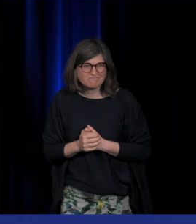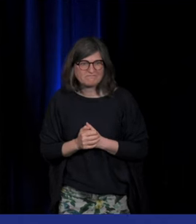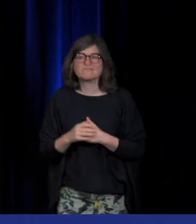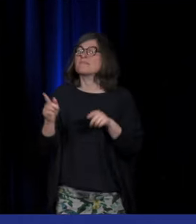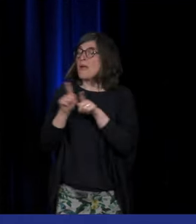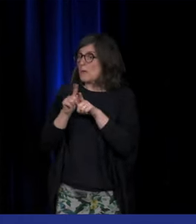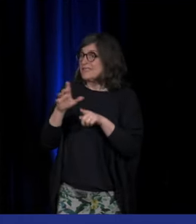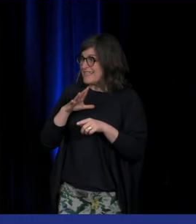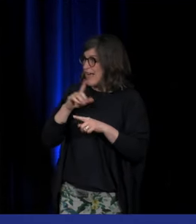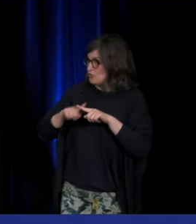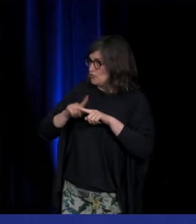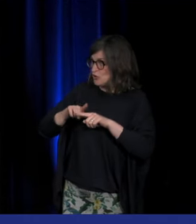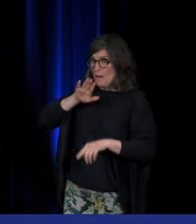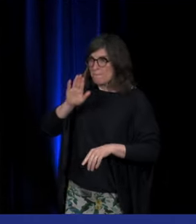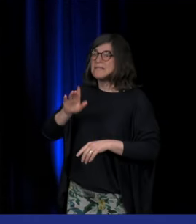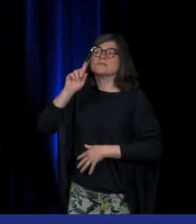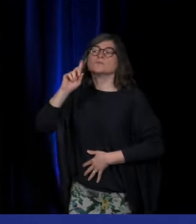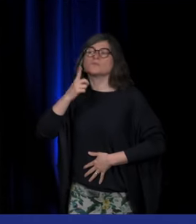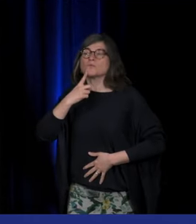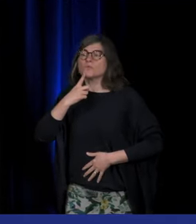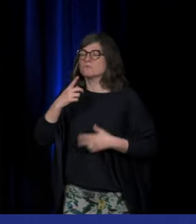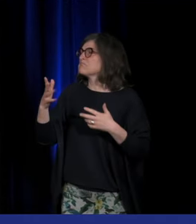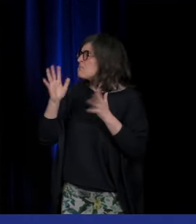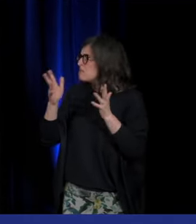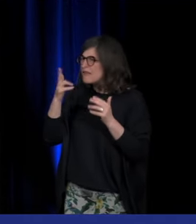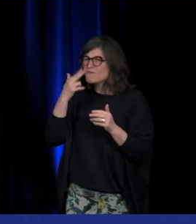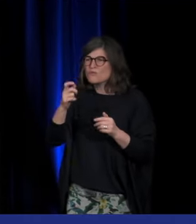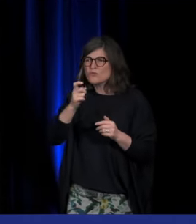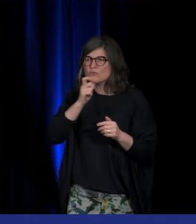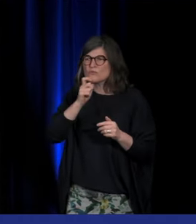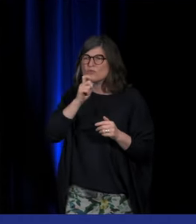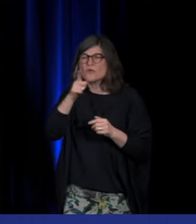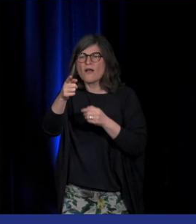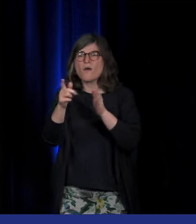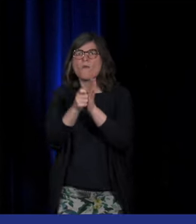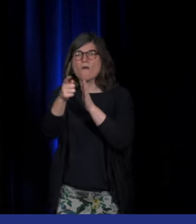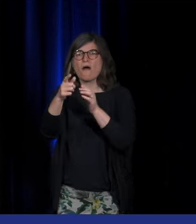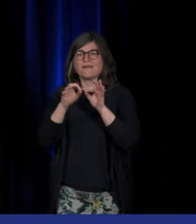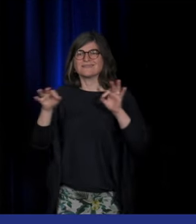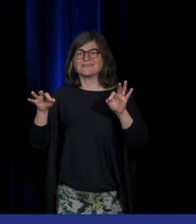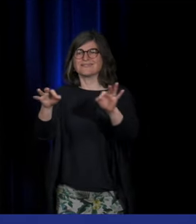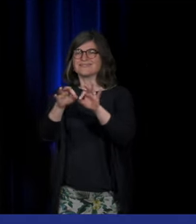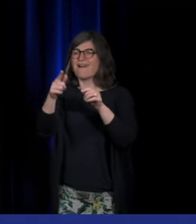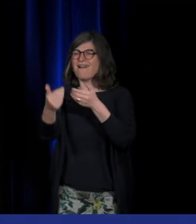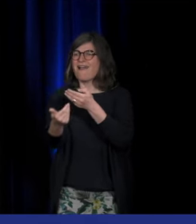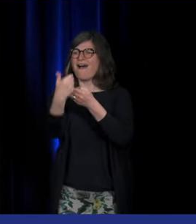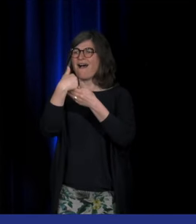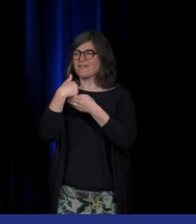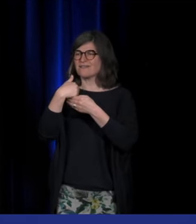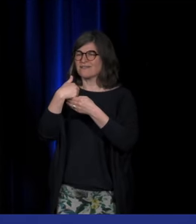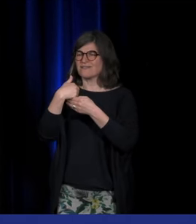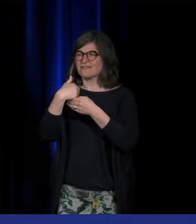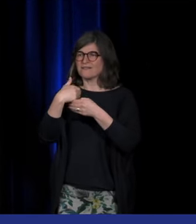partie de la culture sourde qui, peut-être vous avez vu tout à l'heure quand on rentrait dans la salle, et qu'on voit